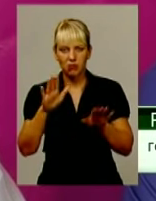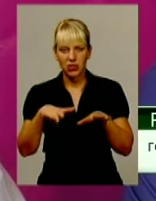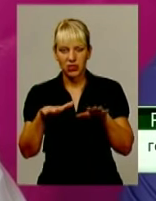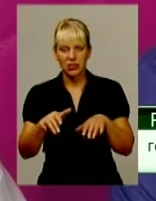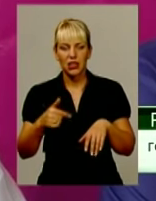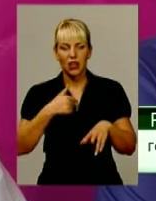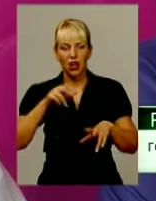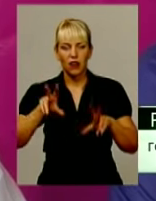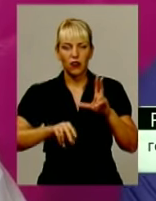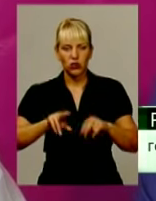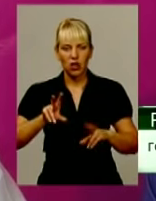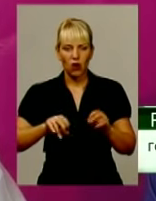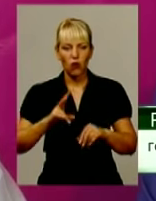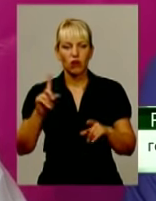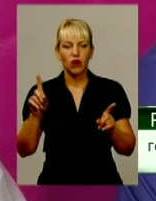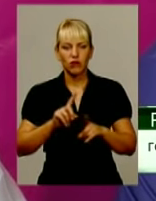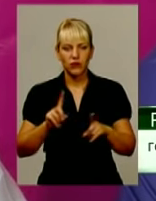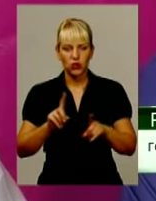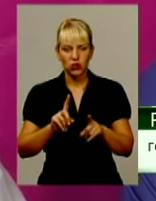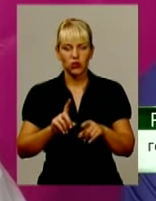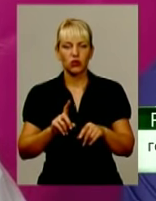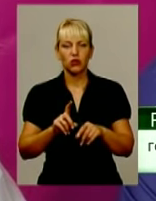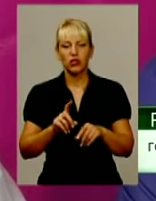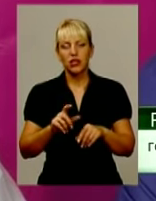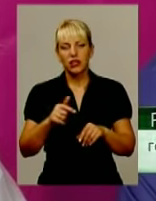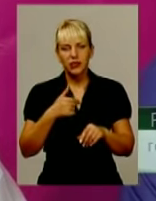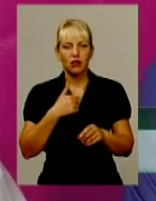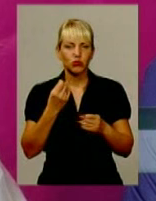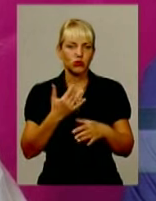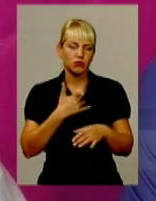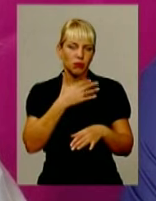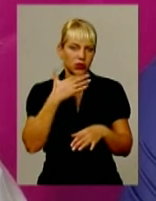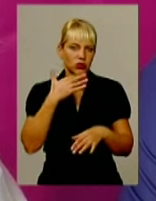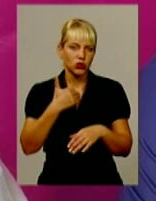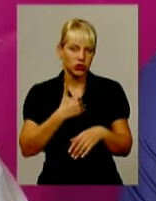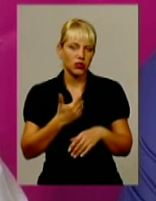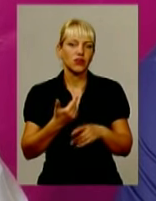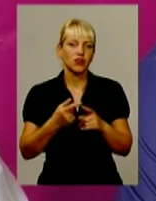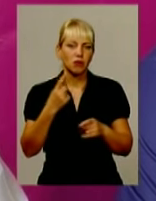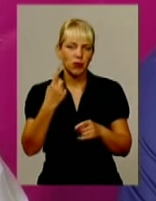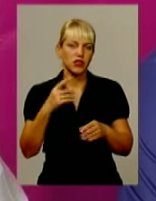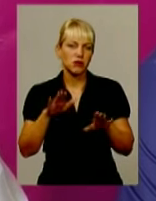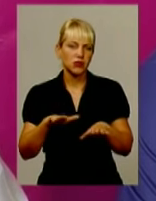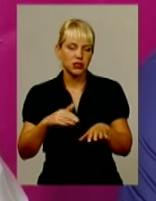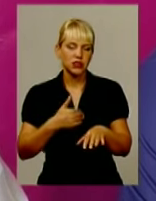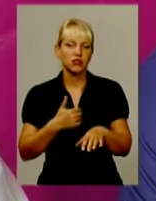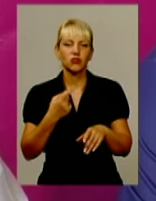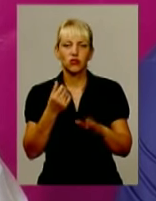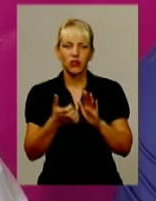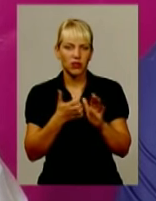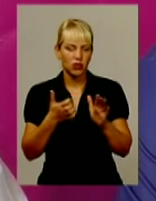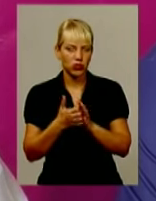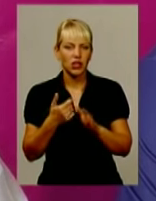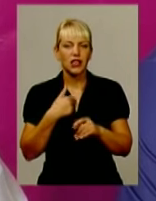Я розраховував, що максималіст і хоче схопці зробити, максималіст, завжди боротися за перше. Нам завжди не хватило одного кроку, це перший